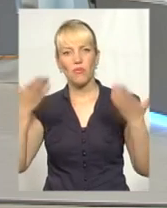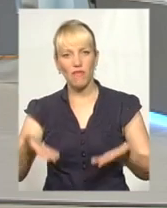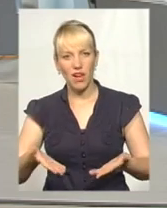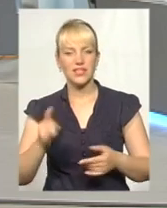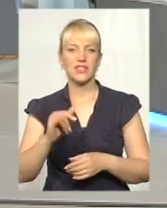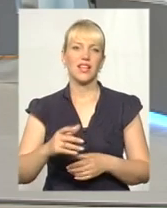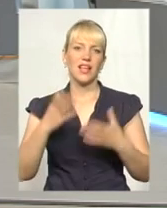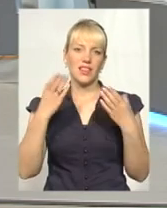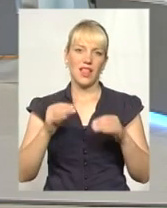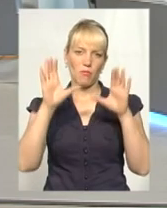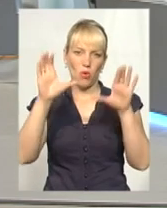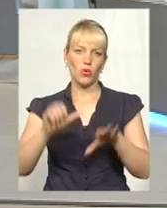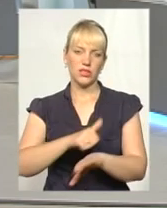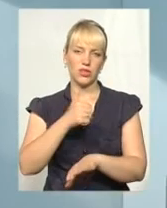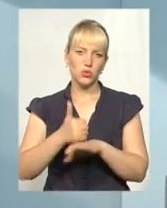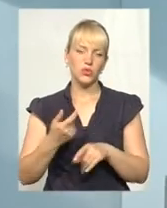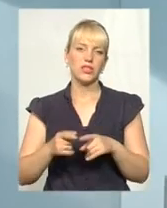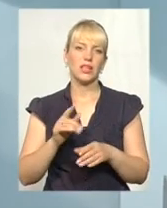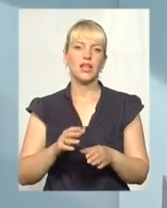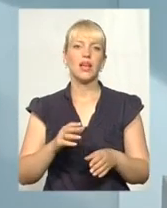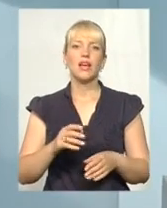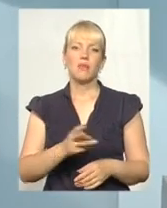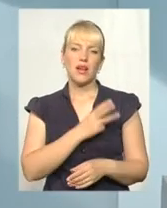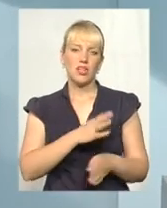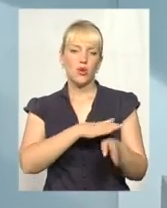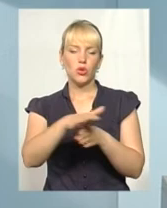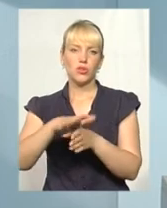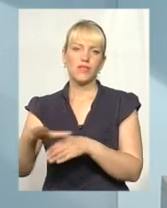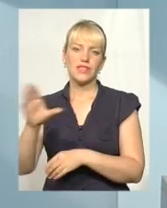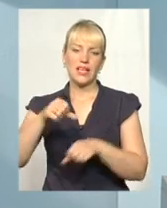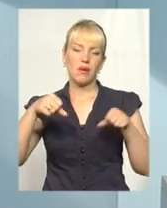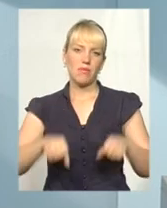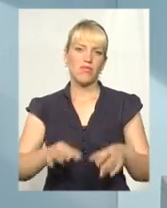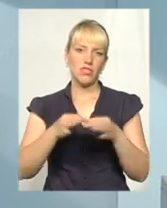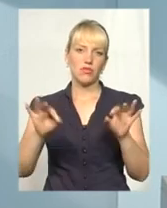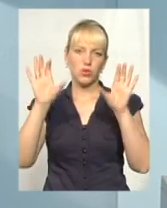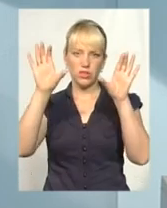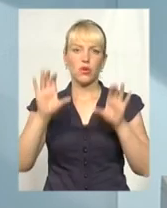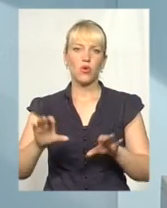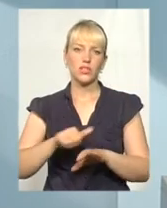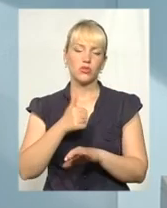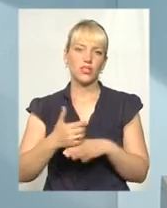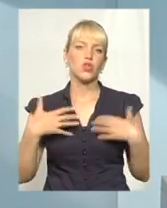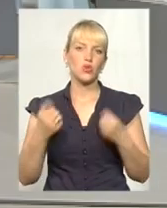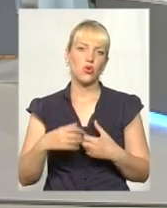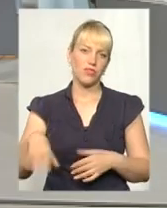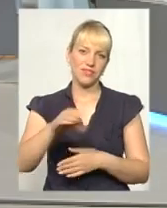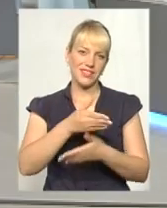з Днем Конституції. Бажаю дотримання всіх прав та свобод конституційних. Здоров'я нам всім.